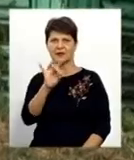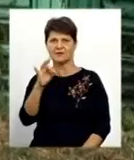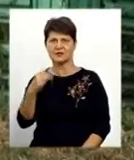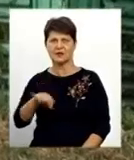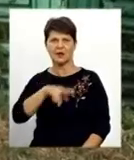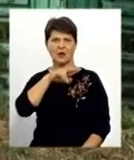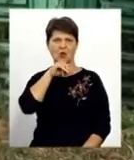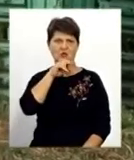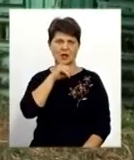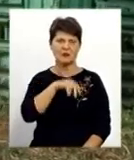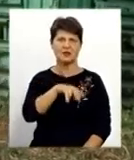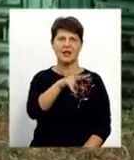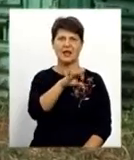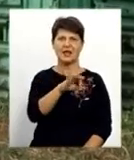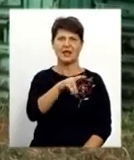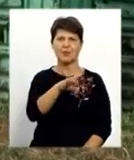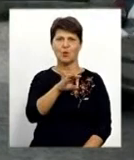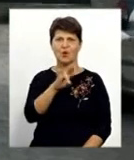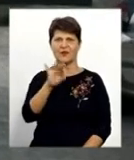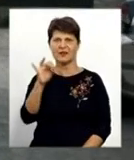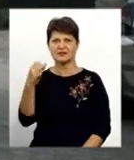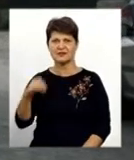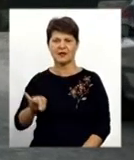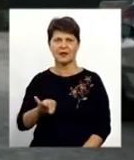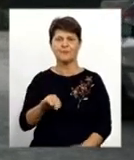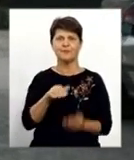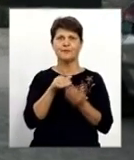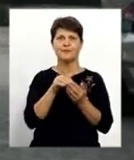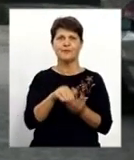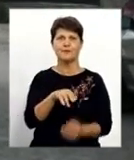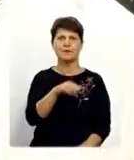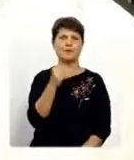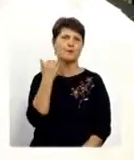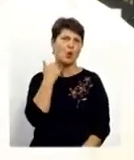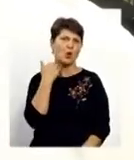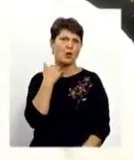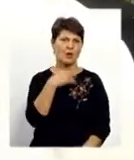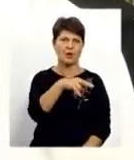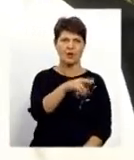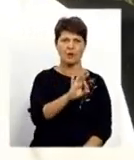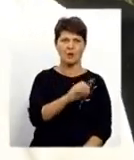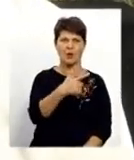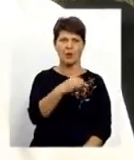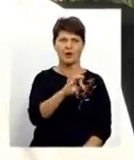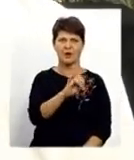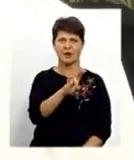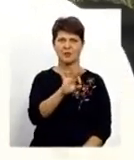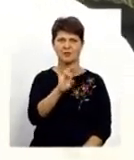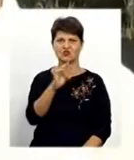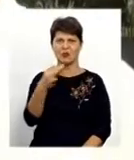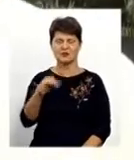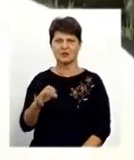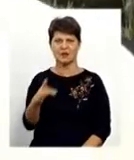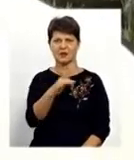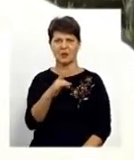район, Липовецький район, Поробищанський район. Тут йшла сильна боротьба наших козаків проти радянської